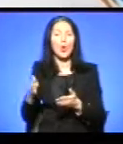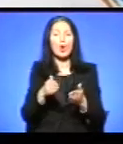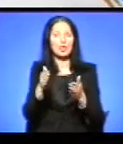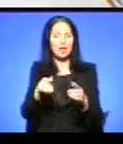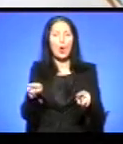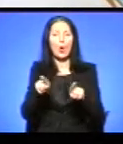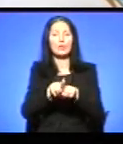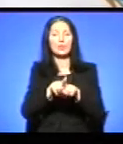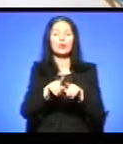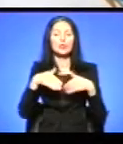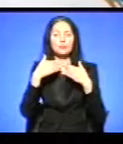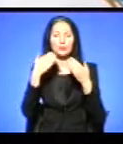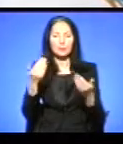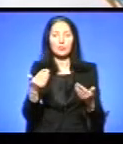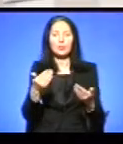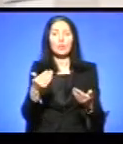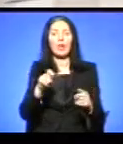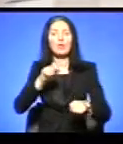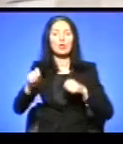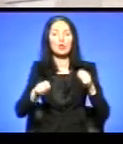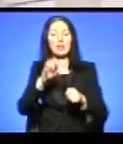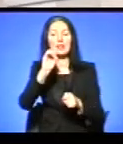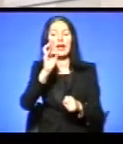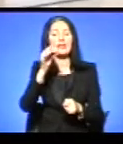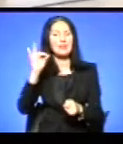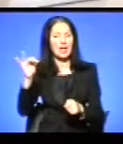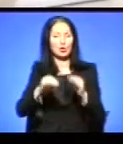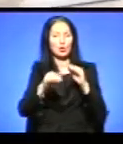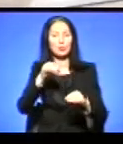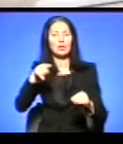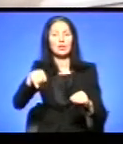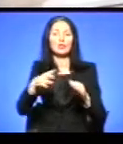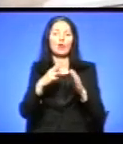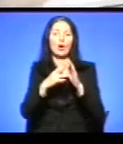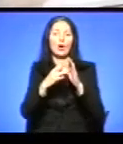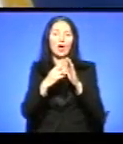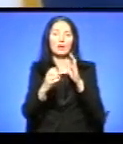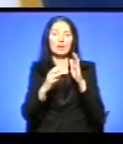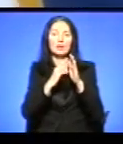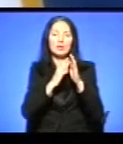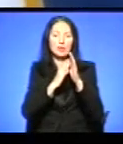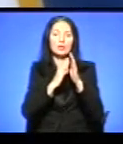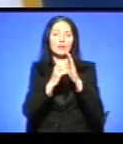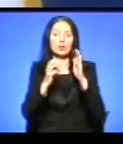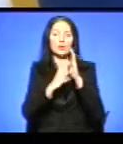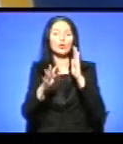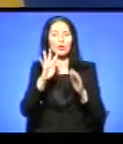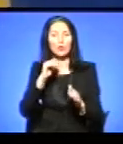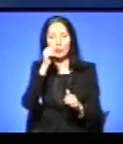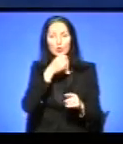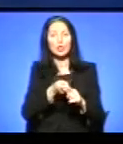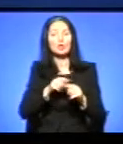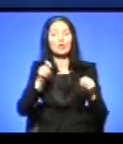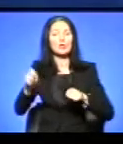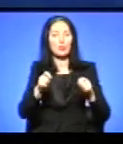велосипеду «Еней», розробленого у 1994 році. За словами Сергія Конувала, на цьому велосипеді на першості